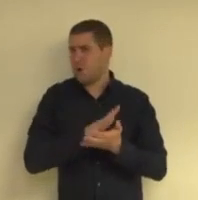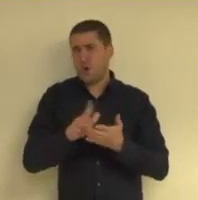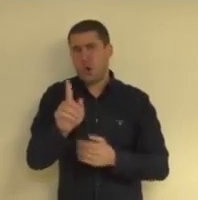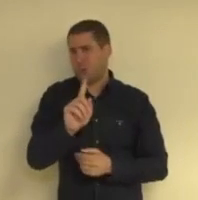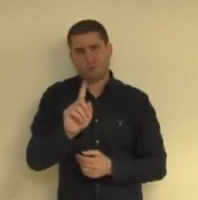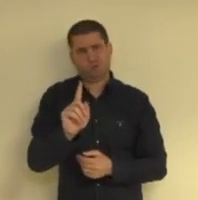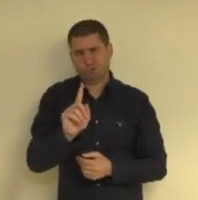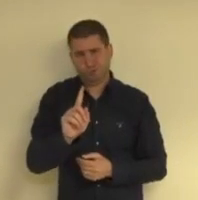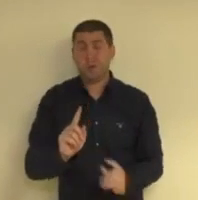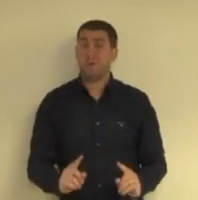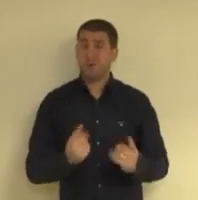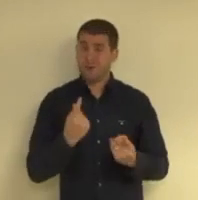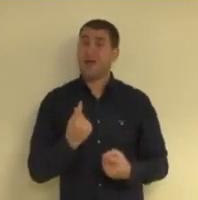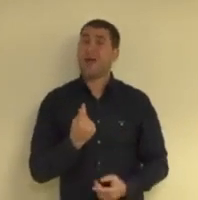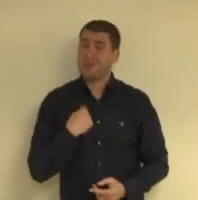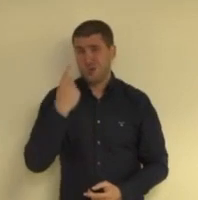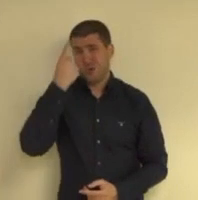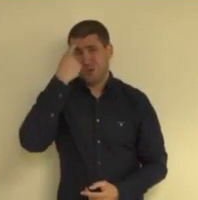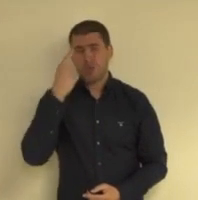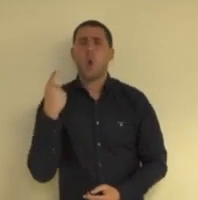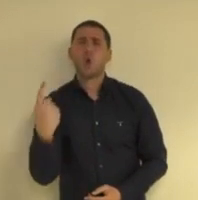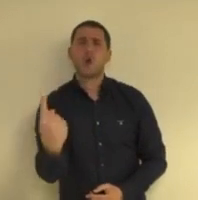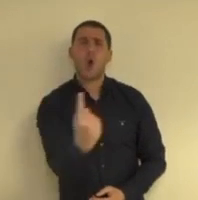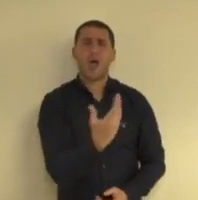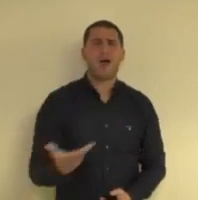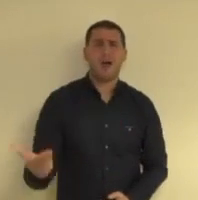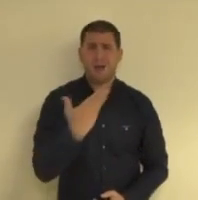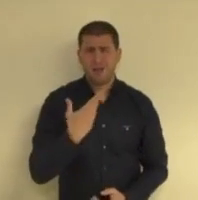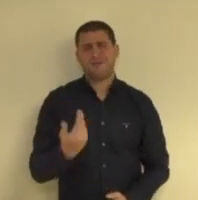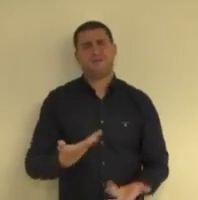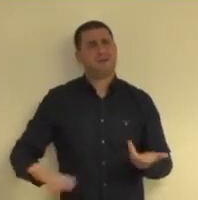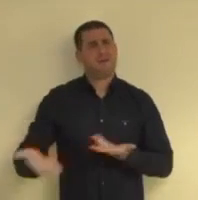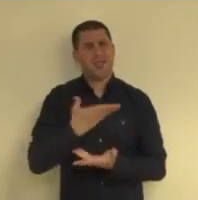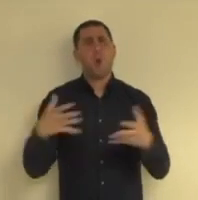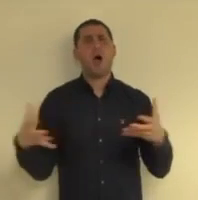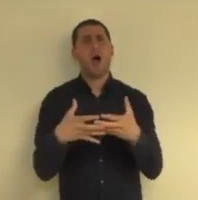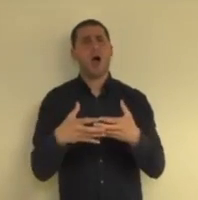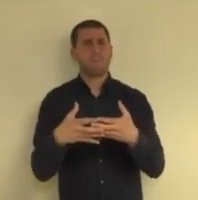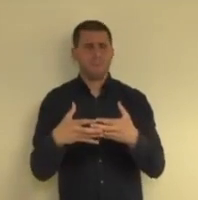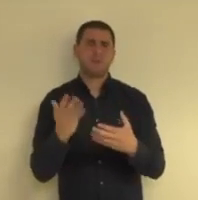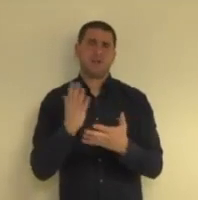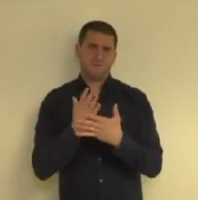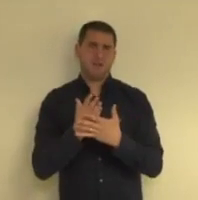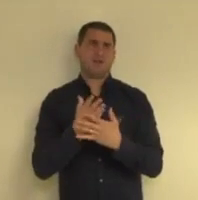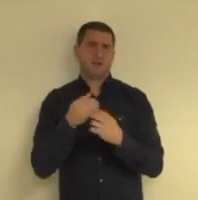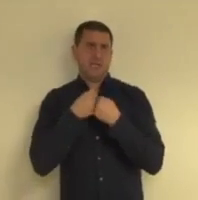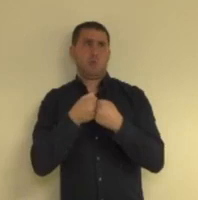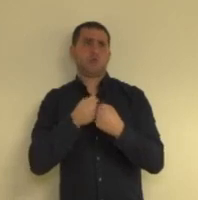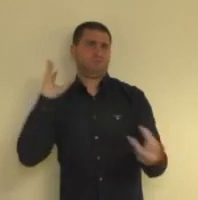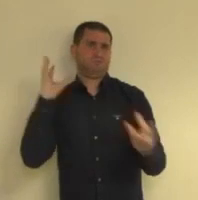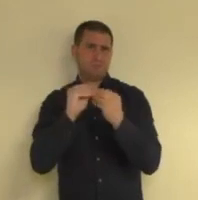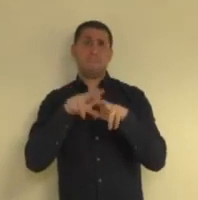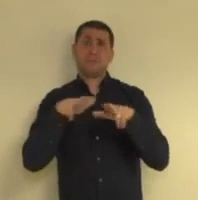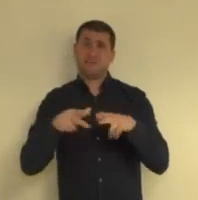פשוט ובכל זאת אני יודעת שכל אחד מאיתנו ואנחנו כעם וכאומה עמדנו כבר בפני מצבים